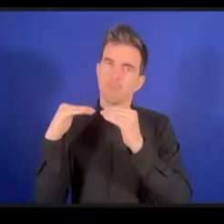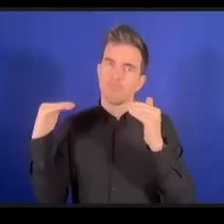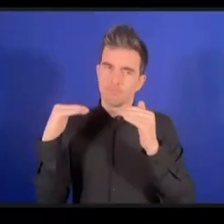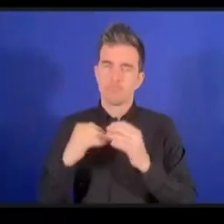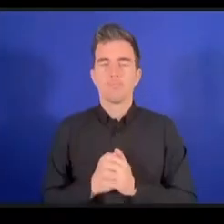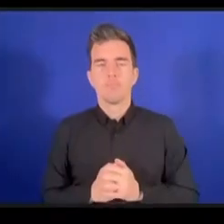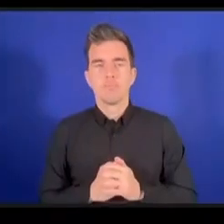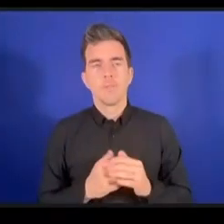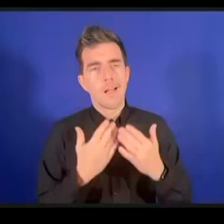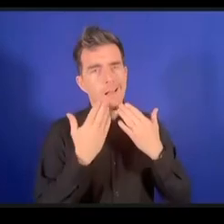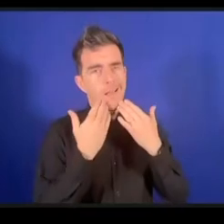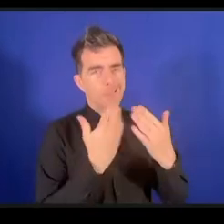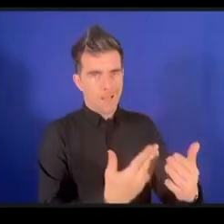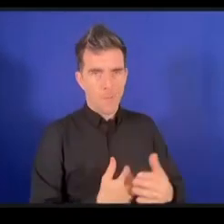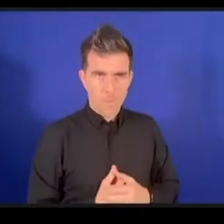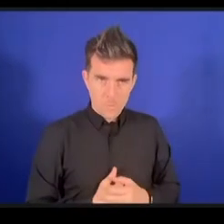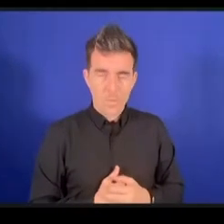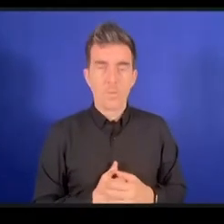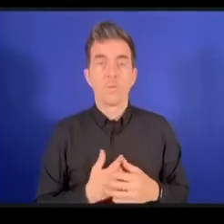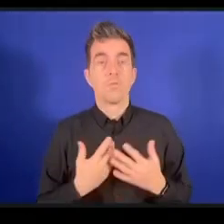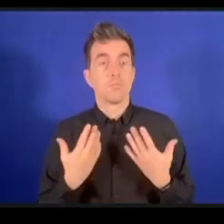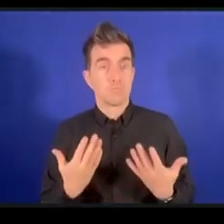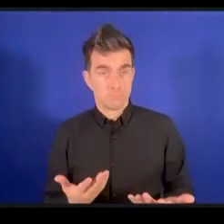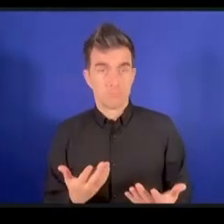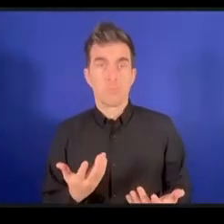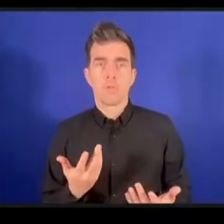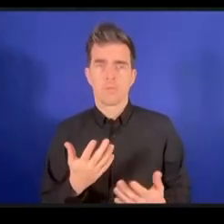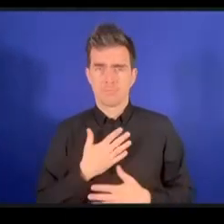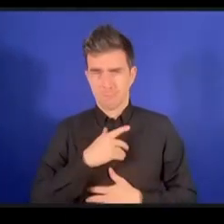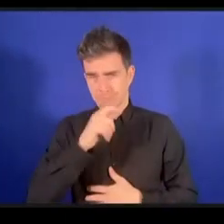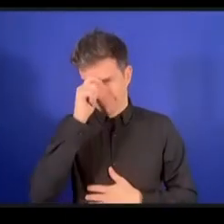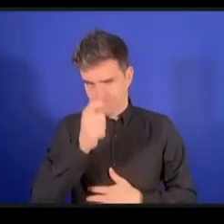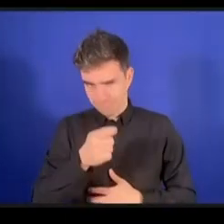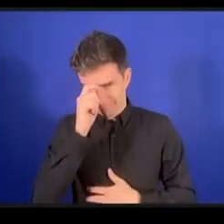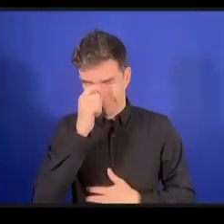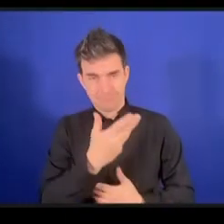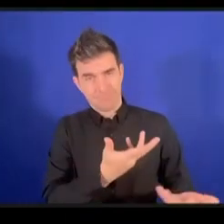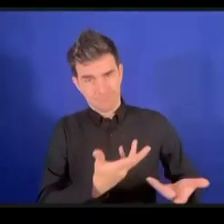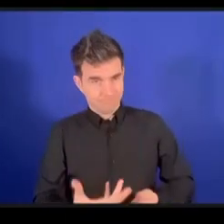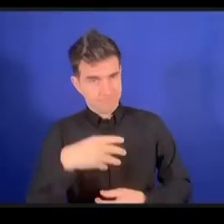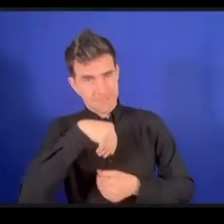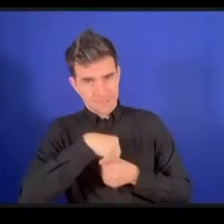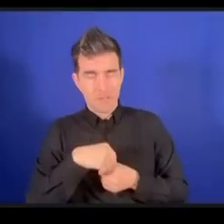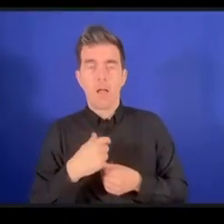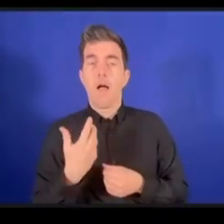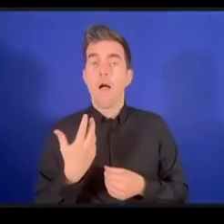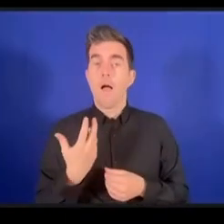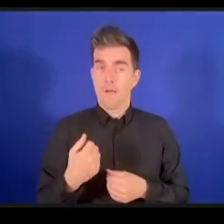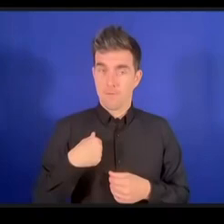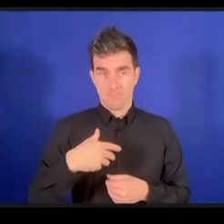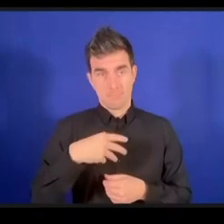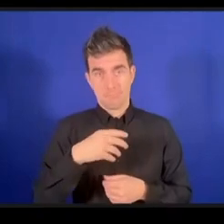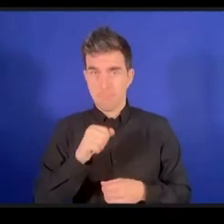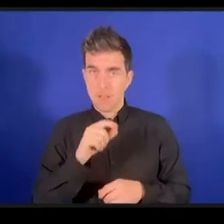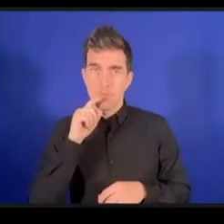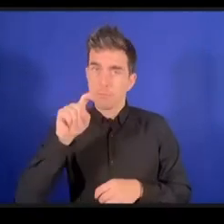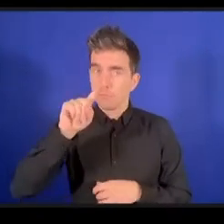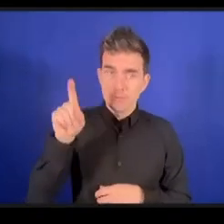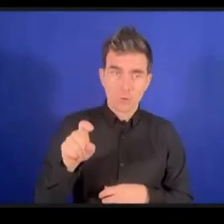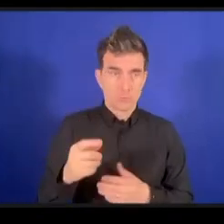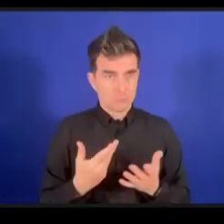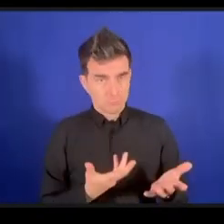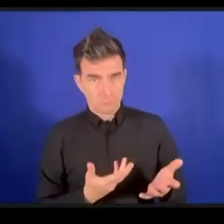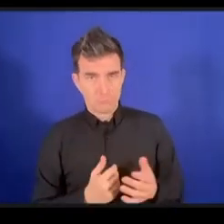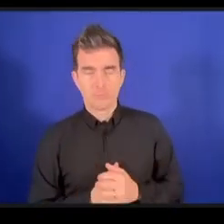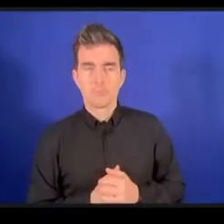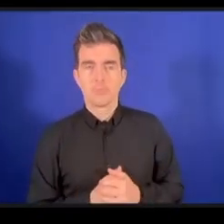نشعر بالفخر أنك هنا معنا تفضل هذا سؤال شبير وطبعا